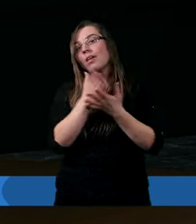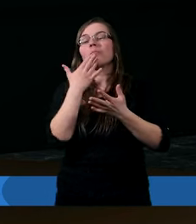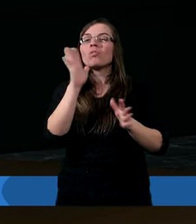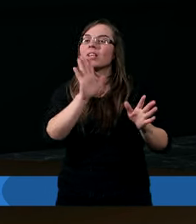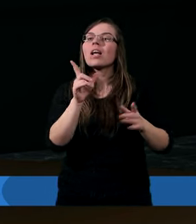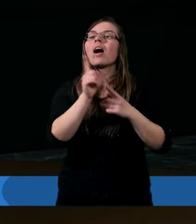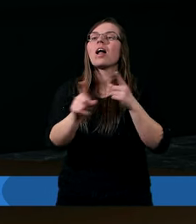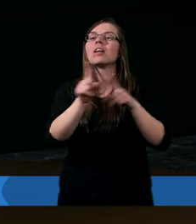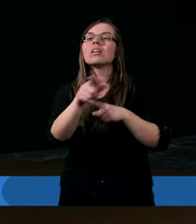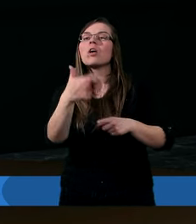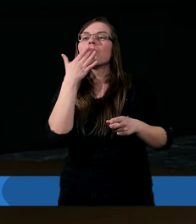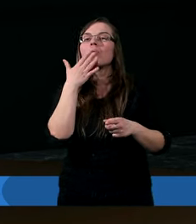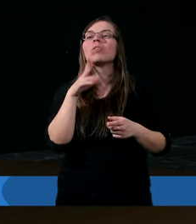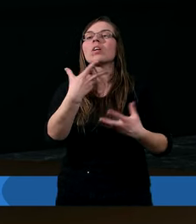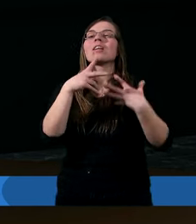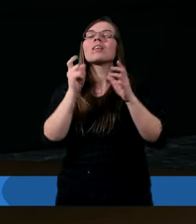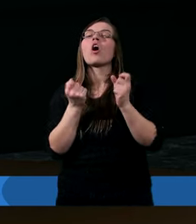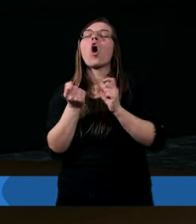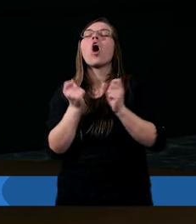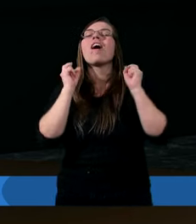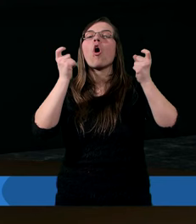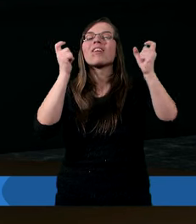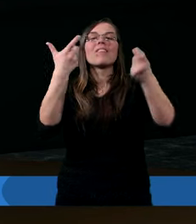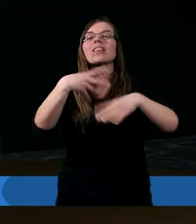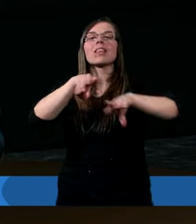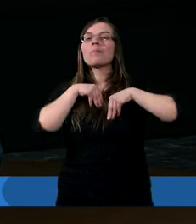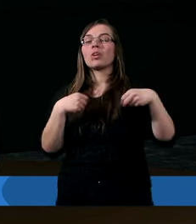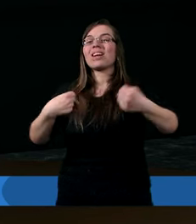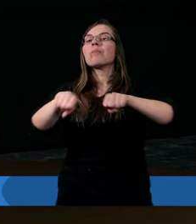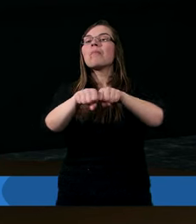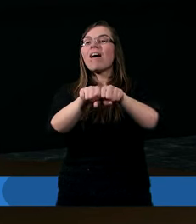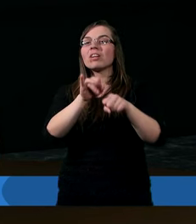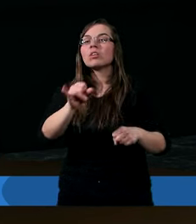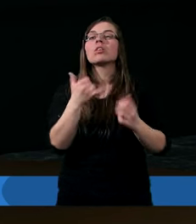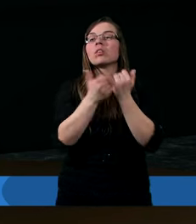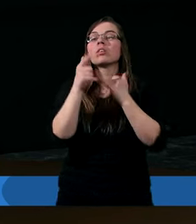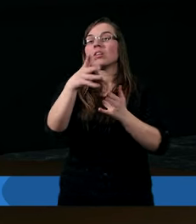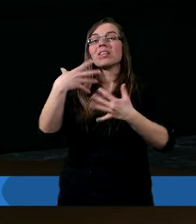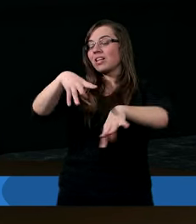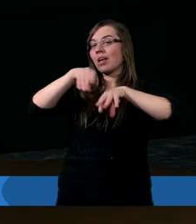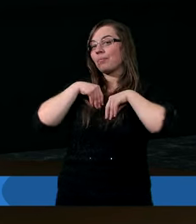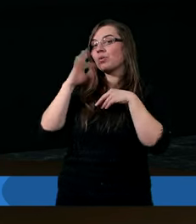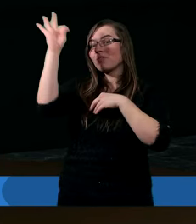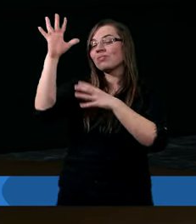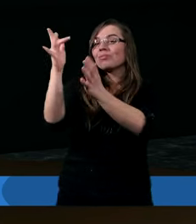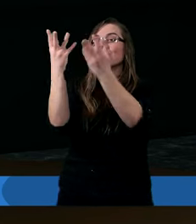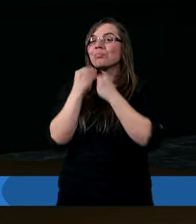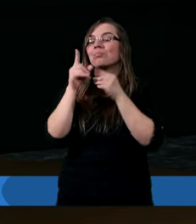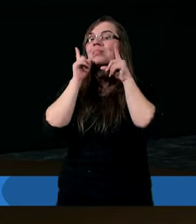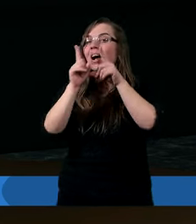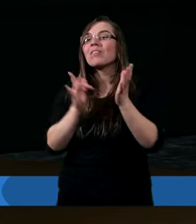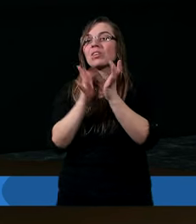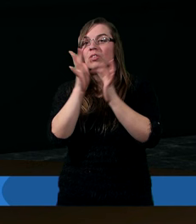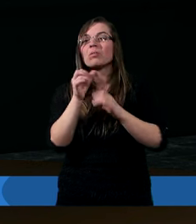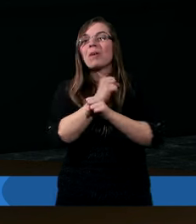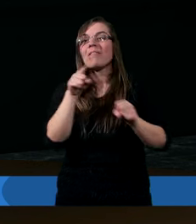On też jest zapowiedzią konsekwencji nieprzyjęcia sprawiedliwości. Czyli jeżeli ktoś tej sprawiedliwości od Jezusa nieprzyjmie to niechywnie, w odpowiednim